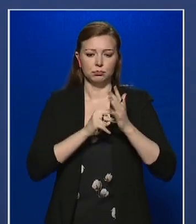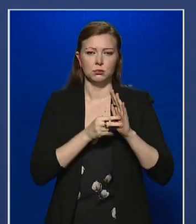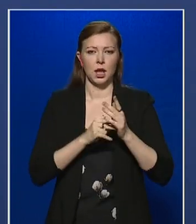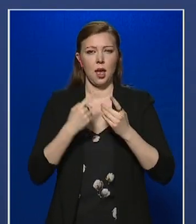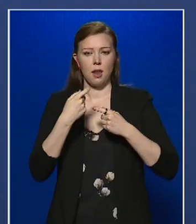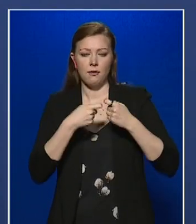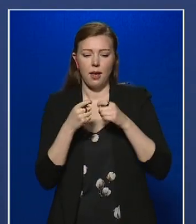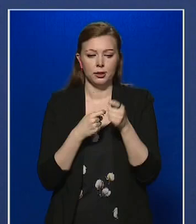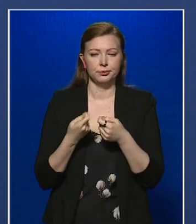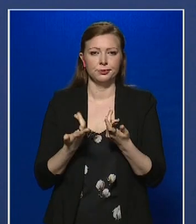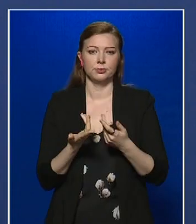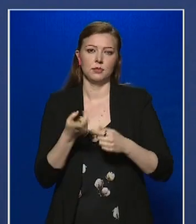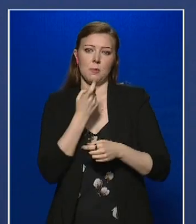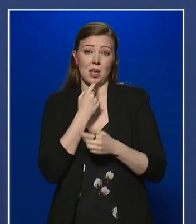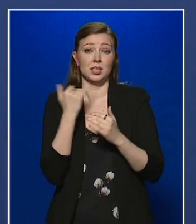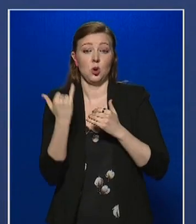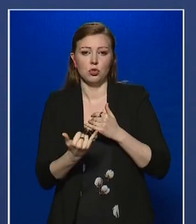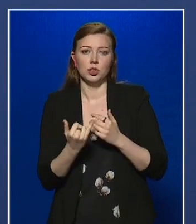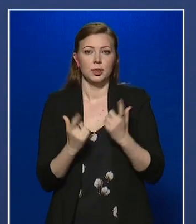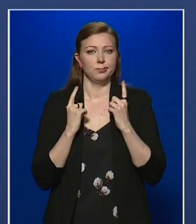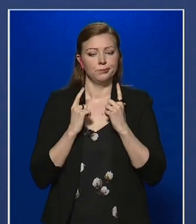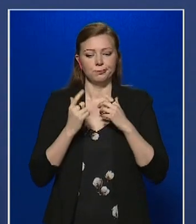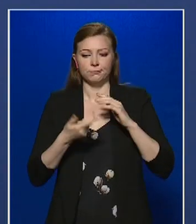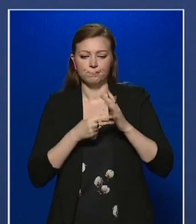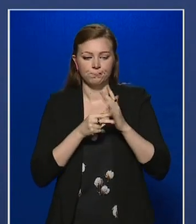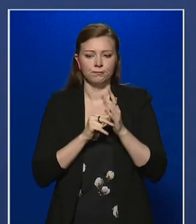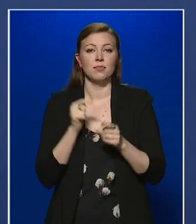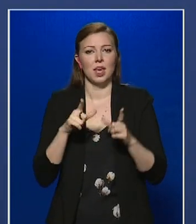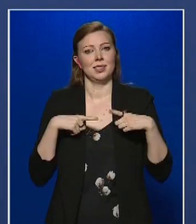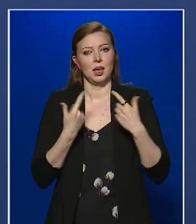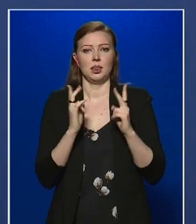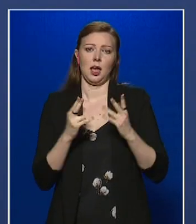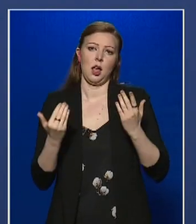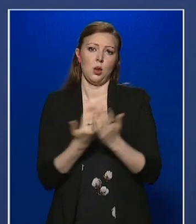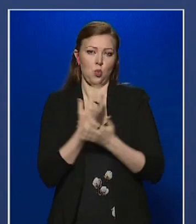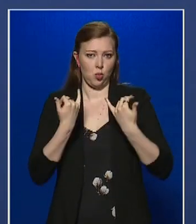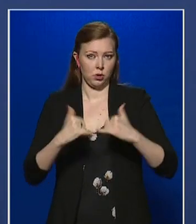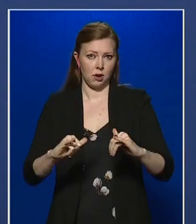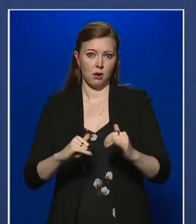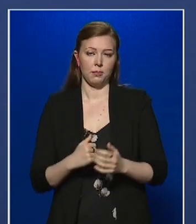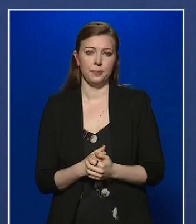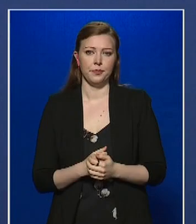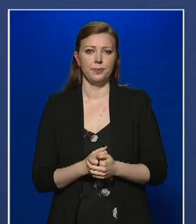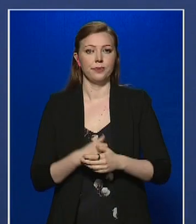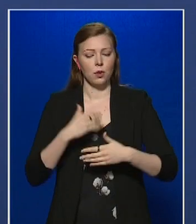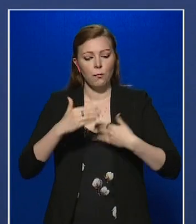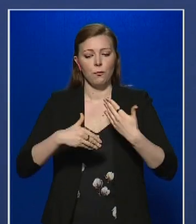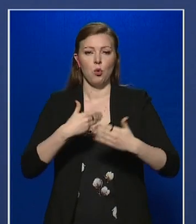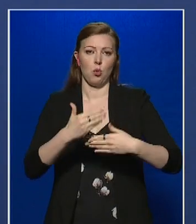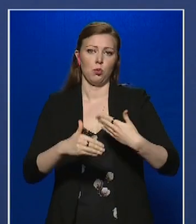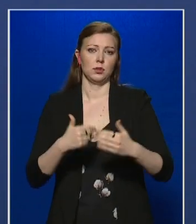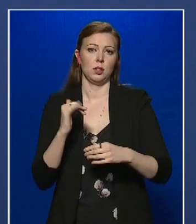szőve éltünk márciusig. Ezt az életet kell most újraindítanunk, fokozatosan